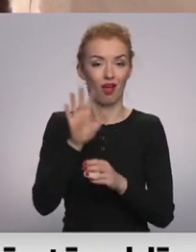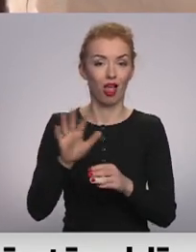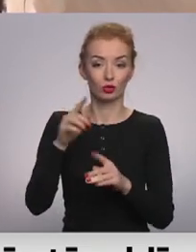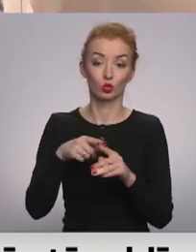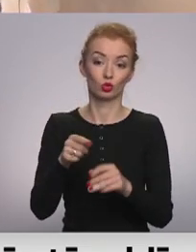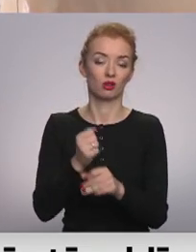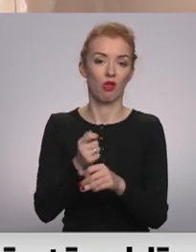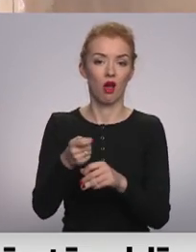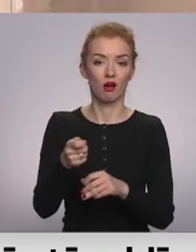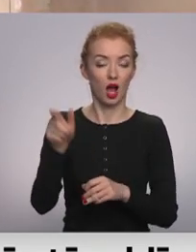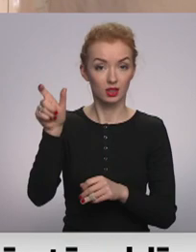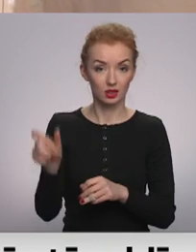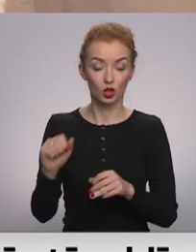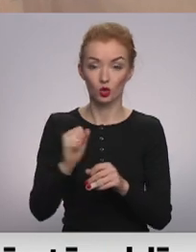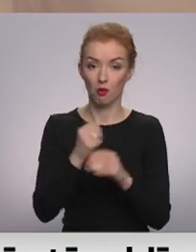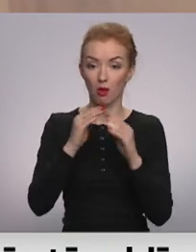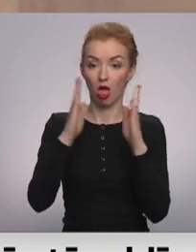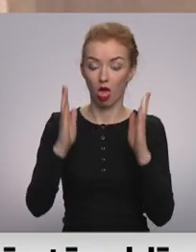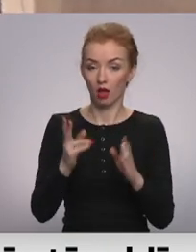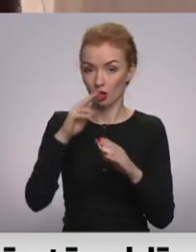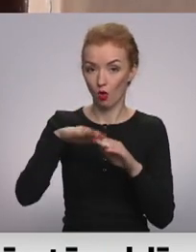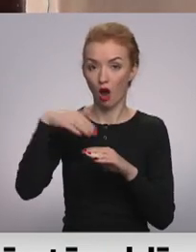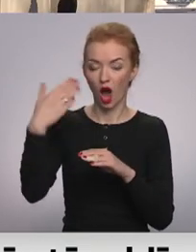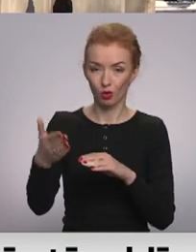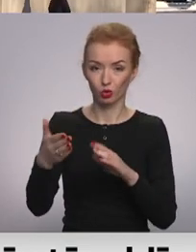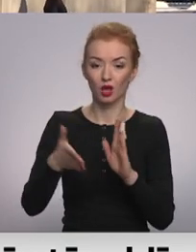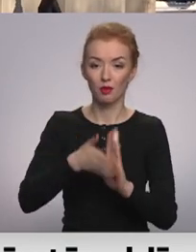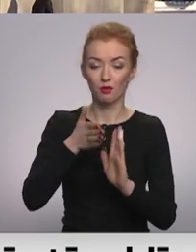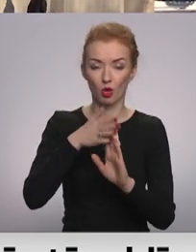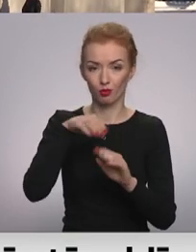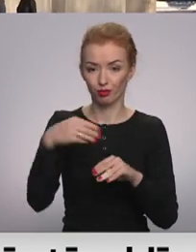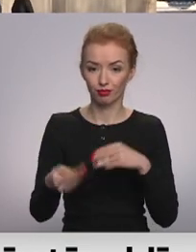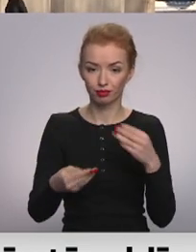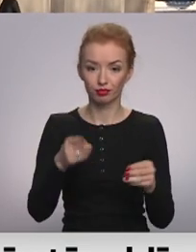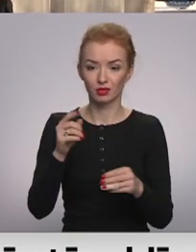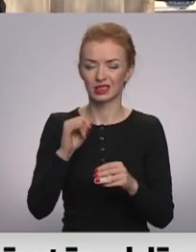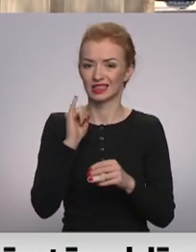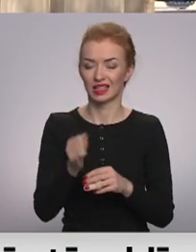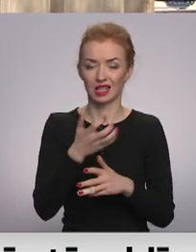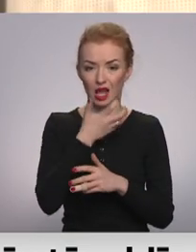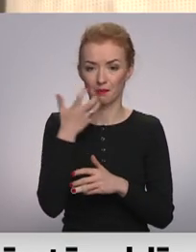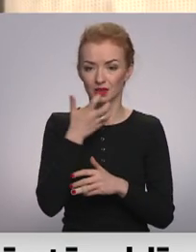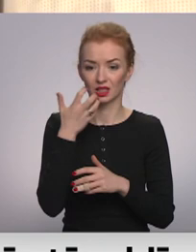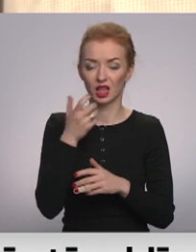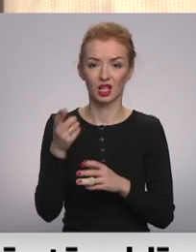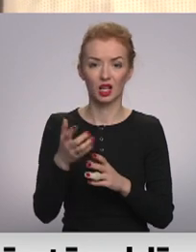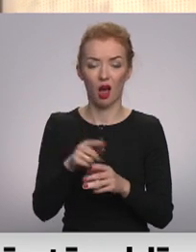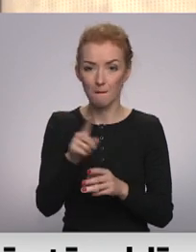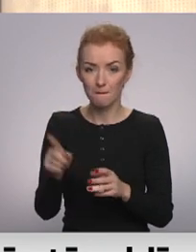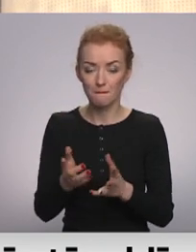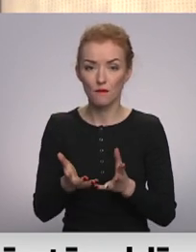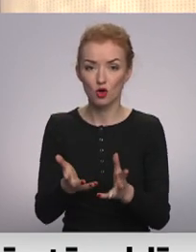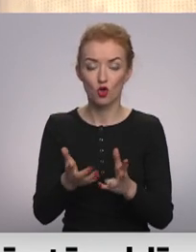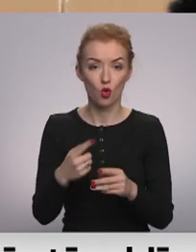kasiera. Tomēr autosta zēkai no ārpusas drūpa apmetums telpa tiek slikta apsildīta ar apaļajām krāsnīm un labi